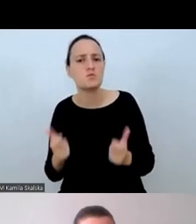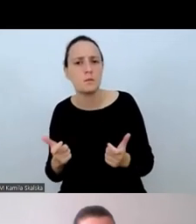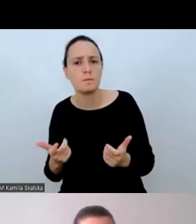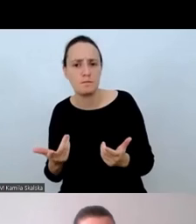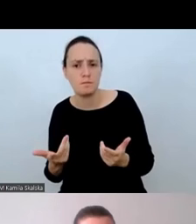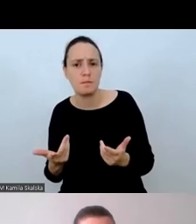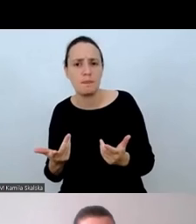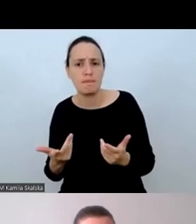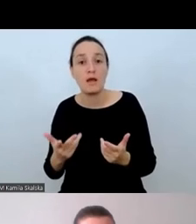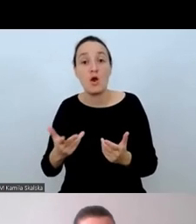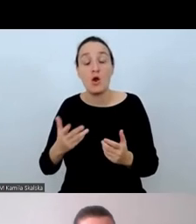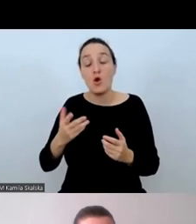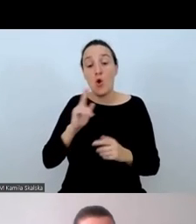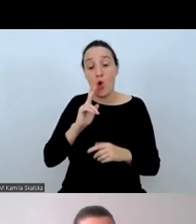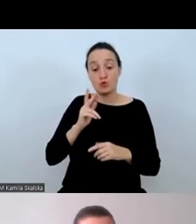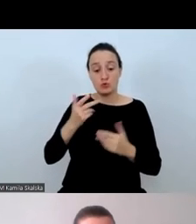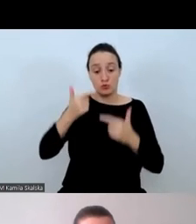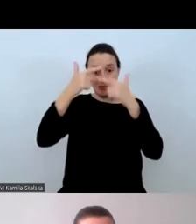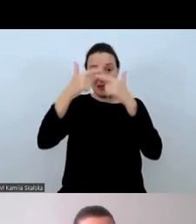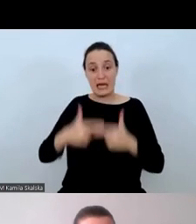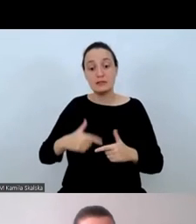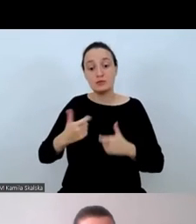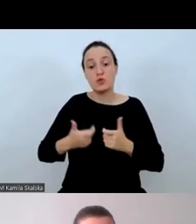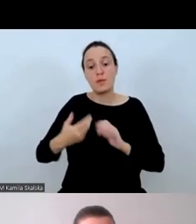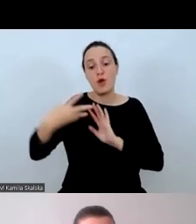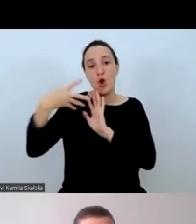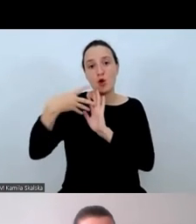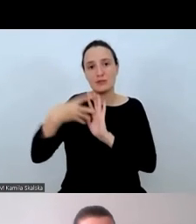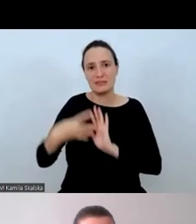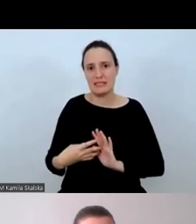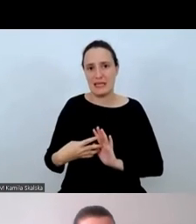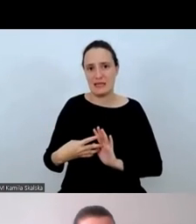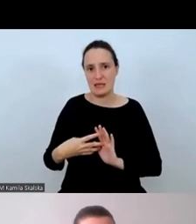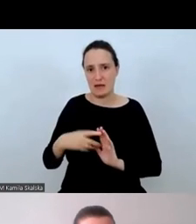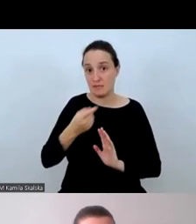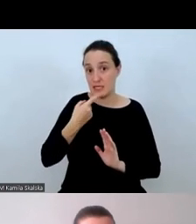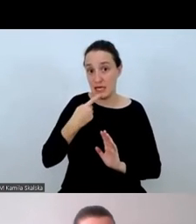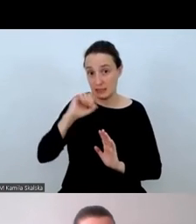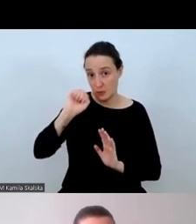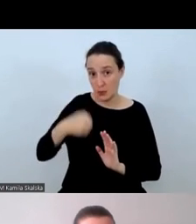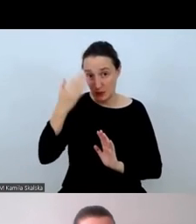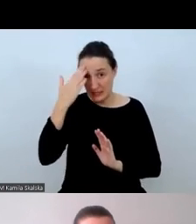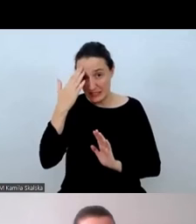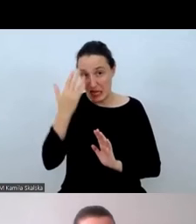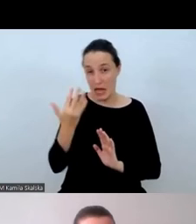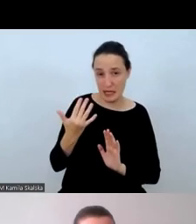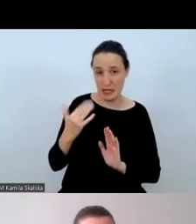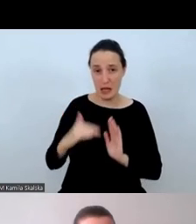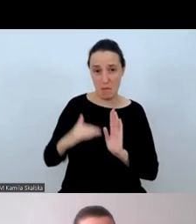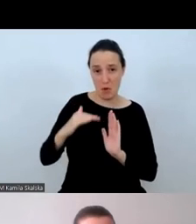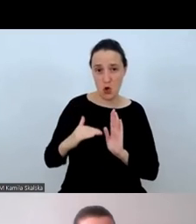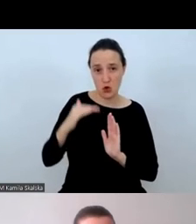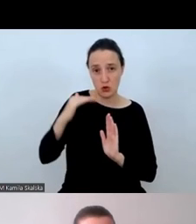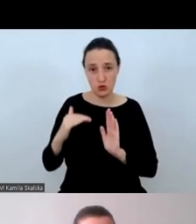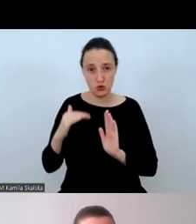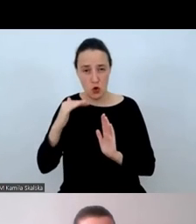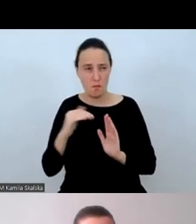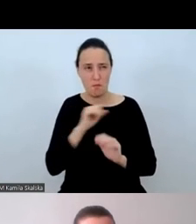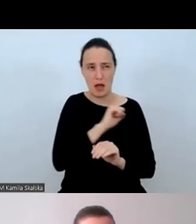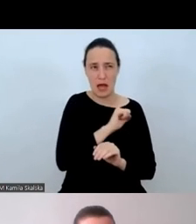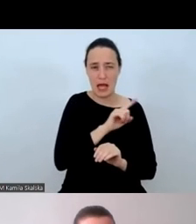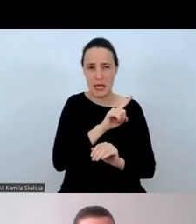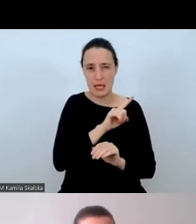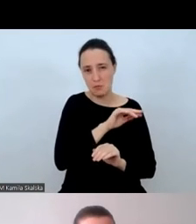uczestnicy utrzymują ocenę swojego, znajomość swojego języka od A1 do